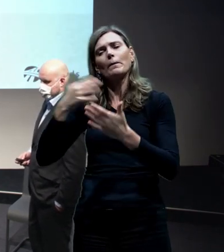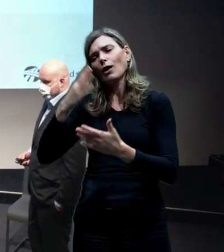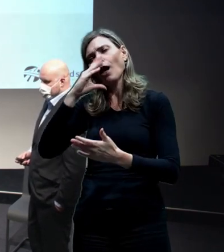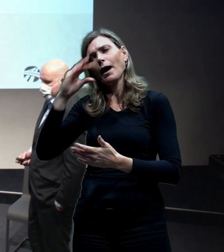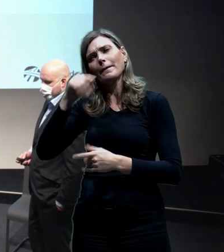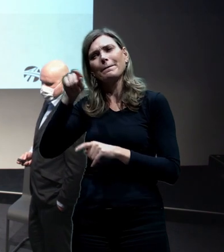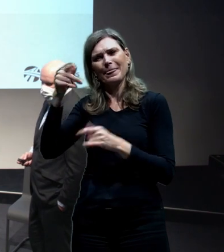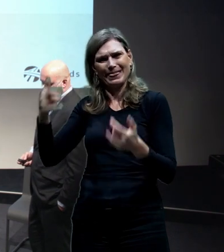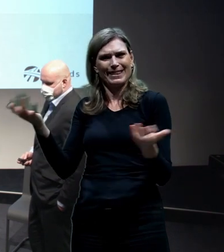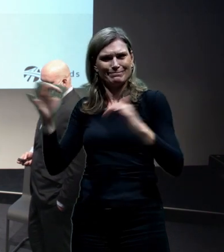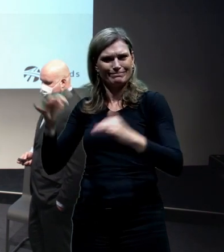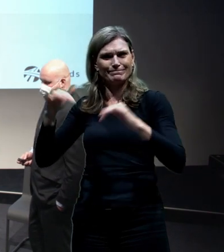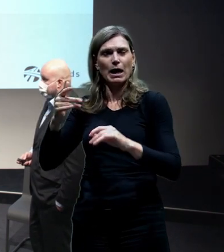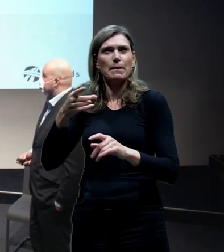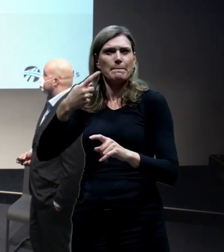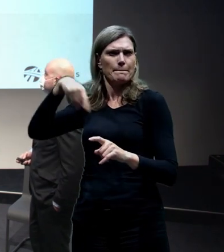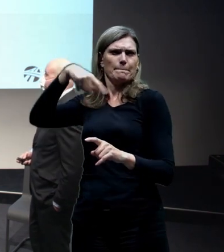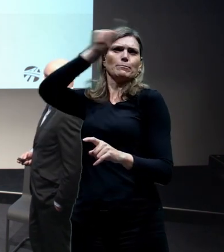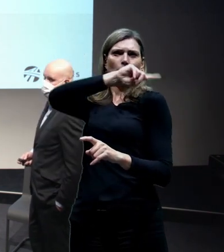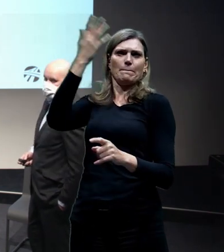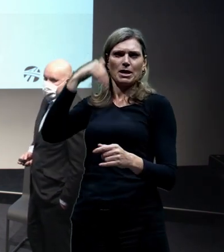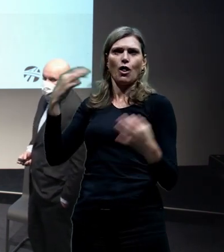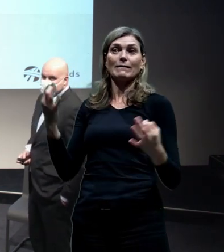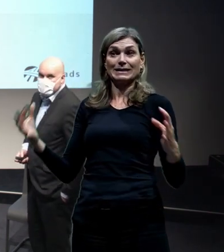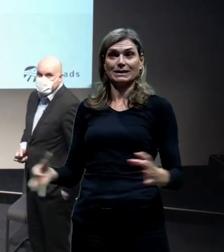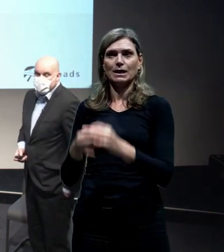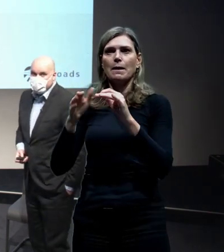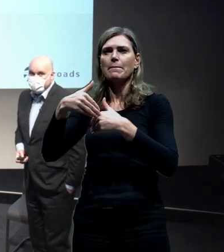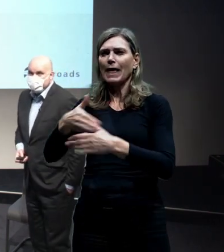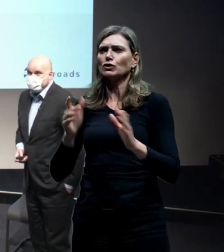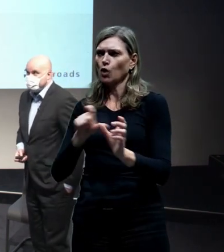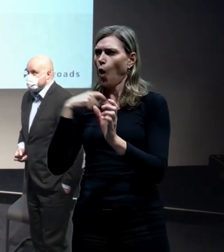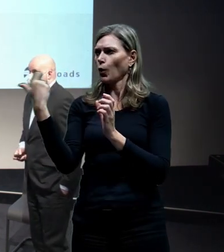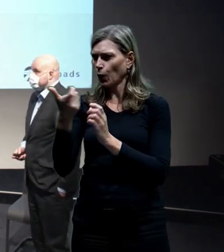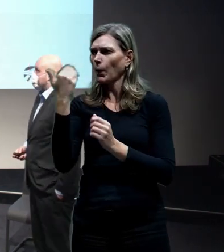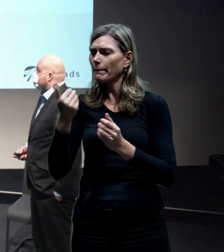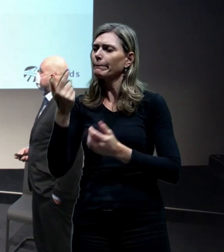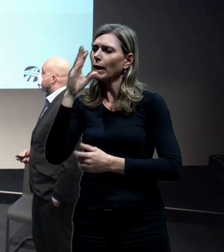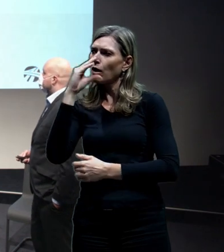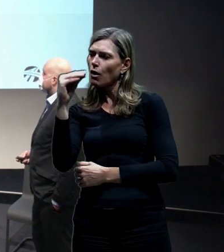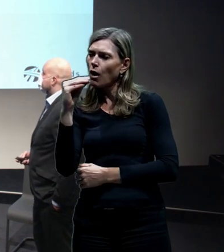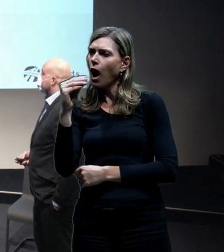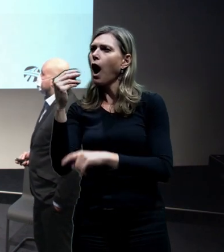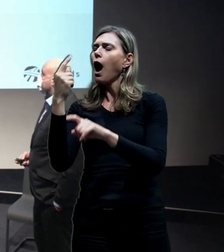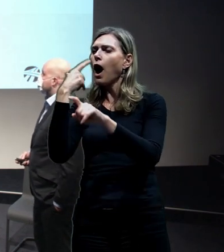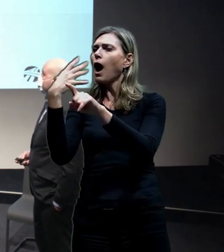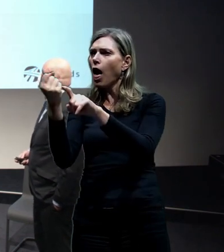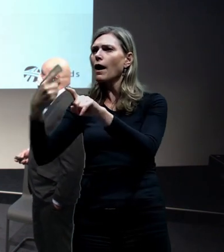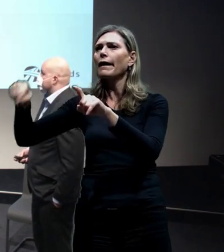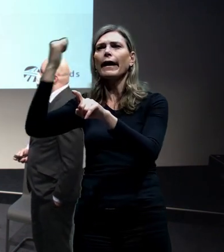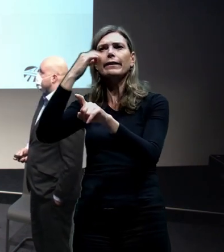poslední nebo předposlední prezentaci, kde se řešil Městský okruh. A zaznamenal jsem tam dotazy na